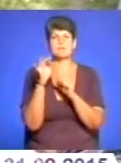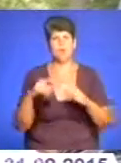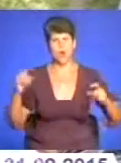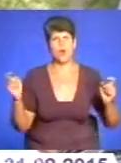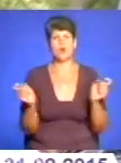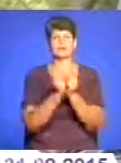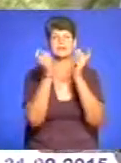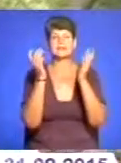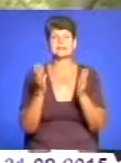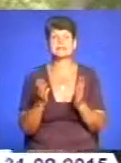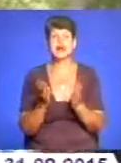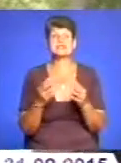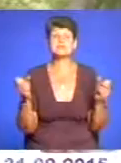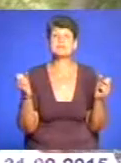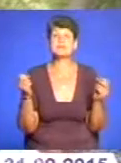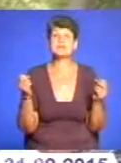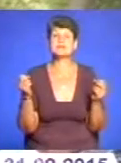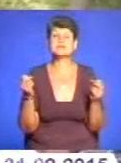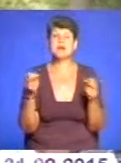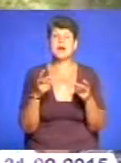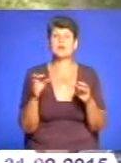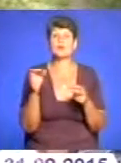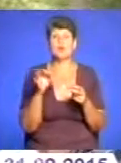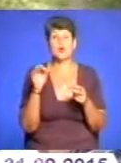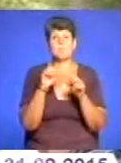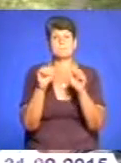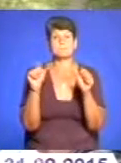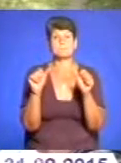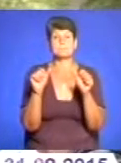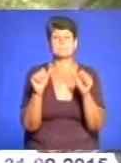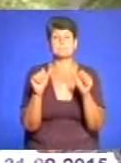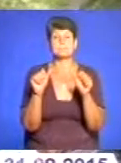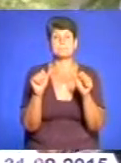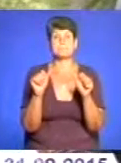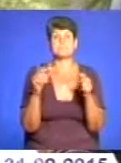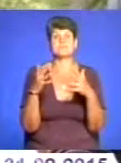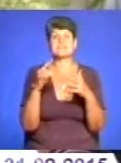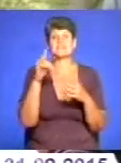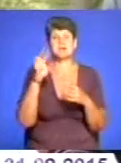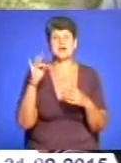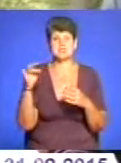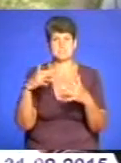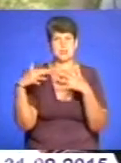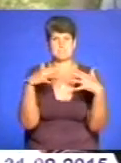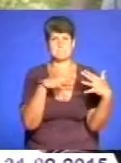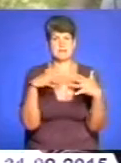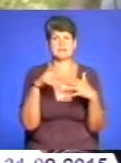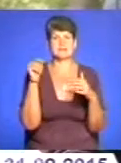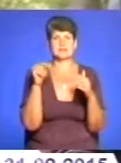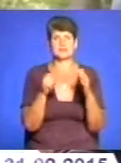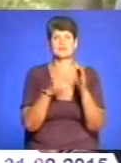А спеціально через пам'ять про збаразку бітву 1649